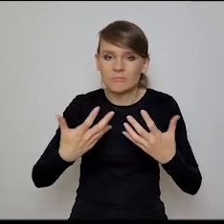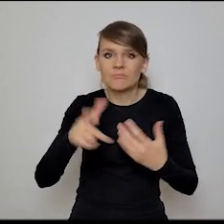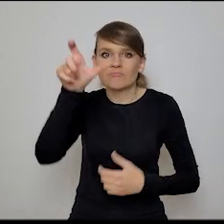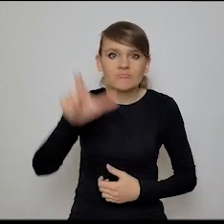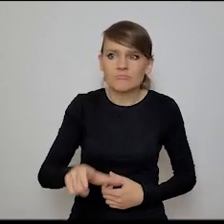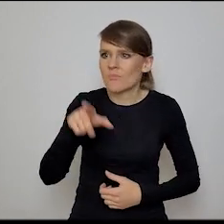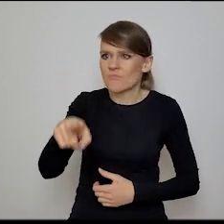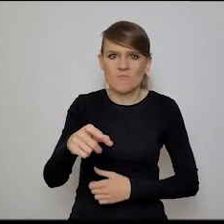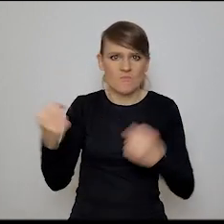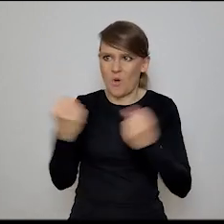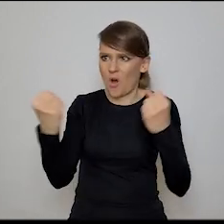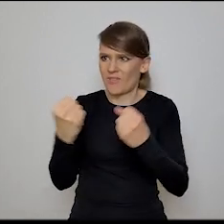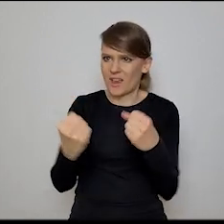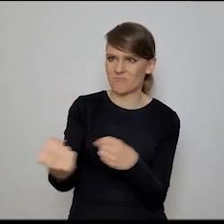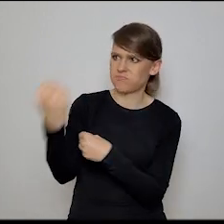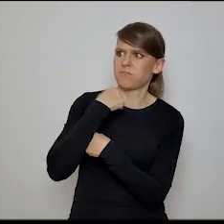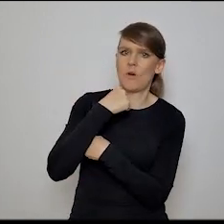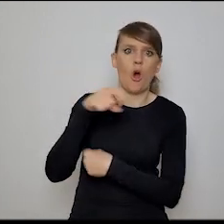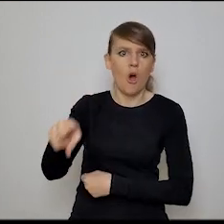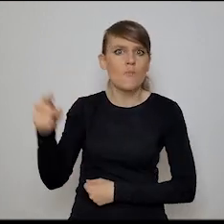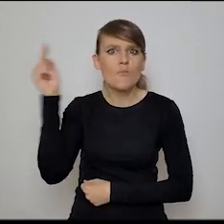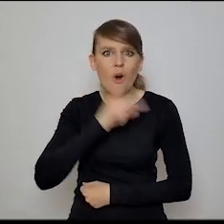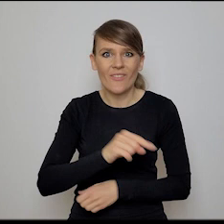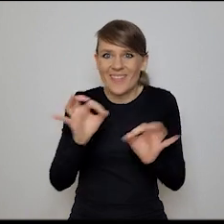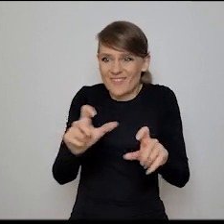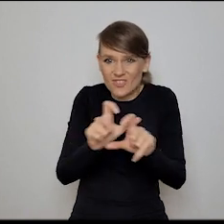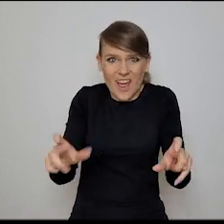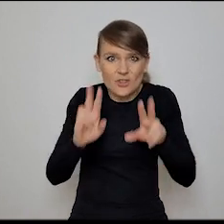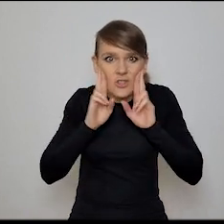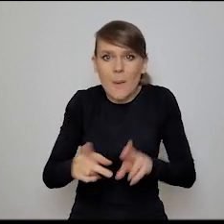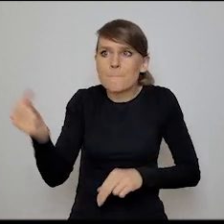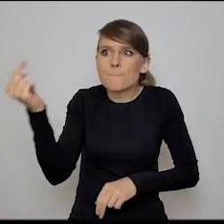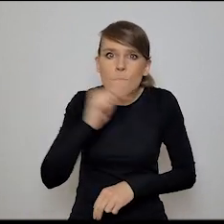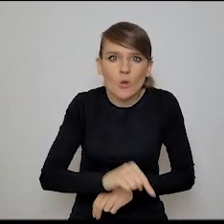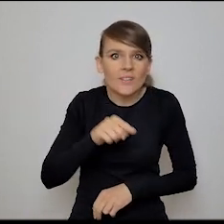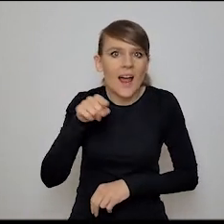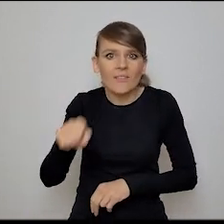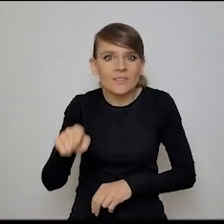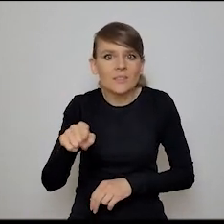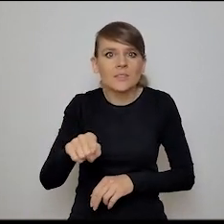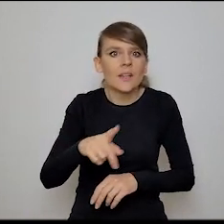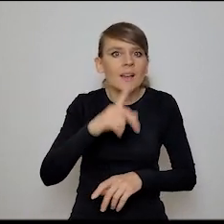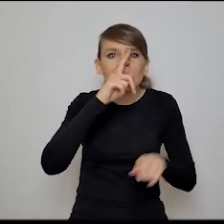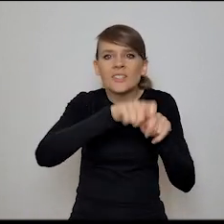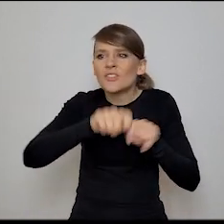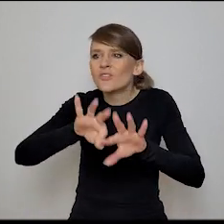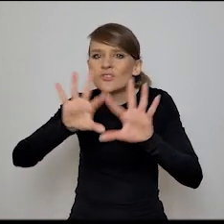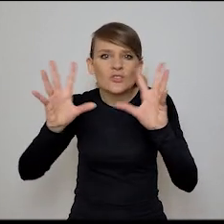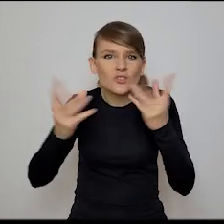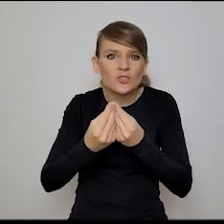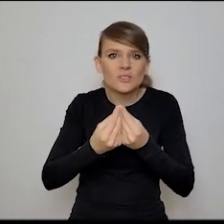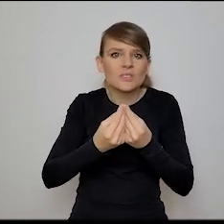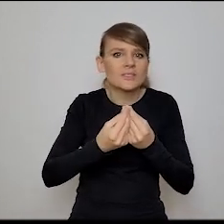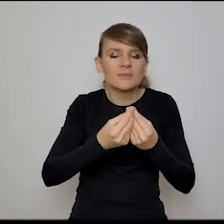która jest potężniejsza od nas w tym, że jest w w czasie rzeczywistym zarejestrować wszystkie stany atomowe w